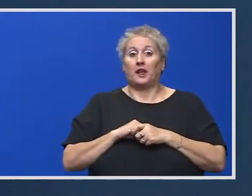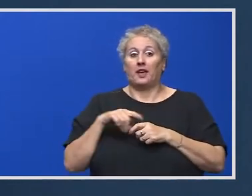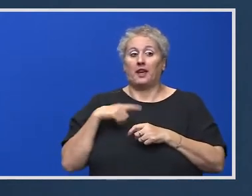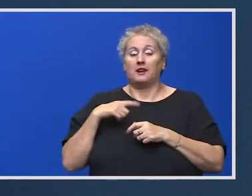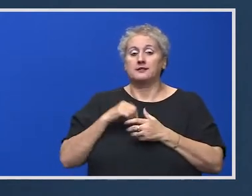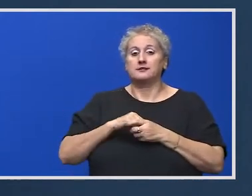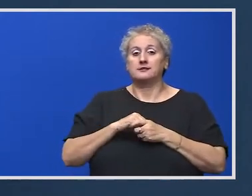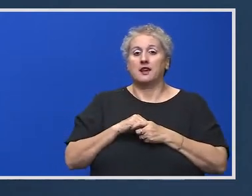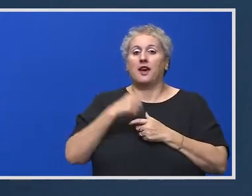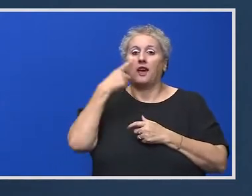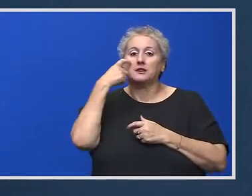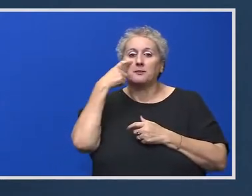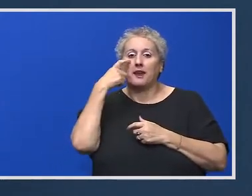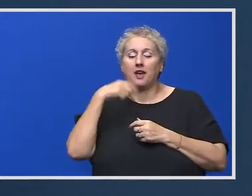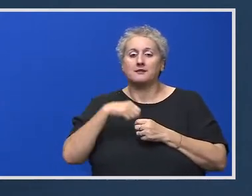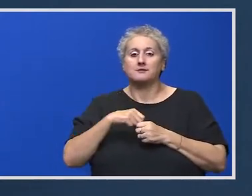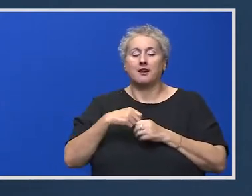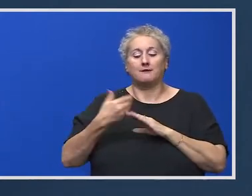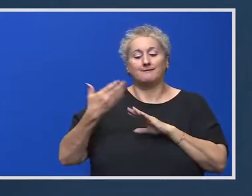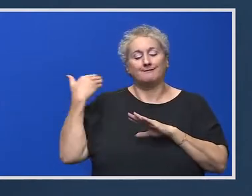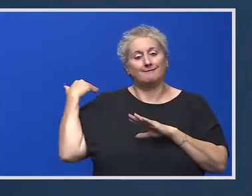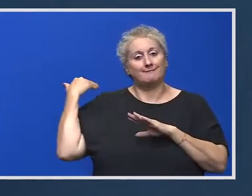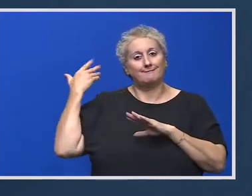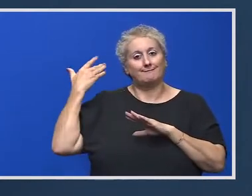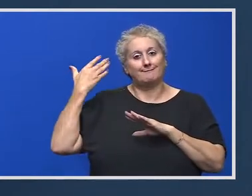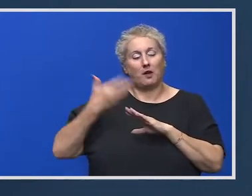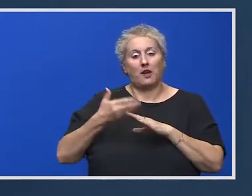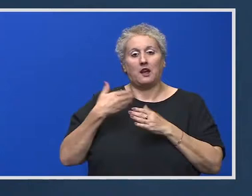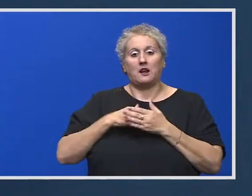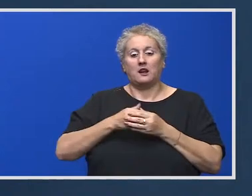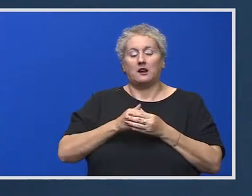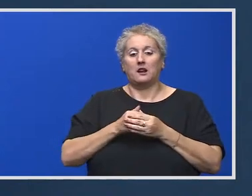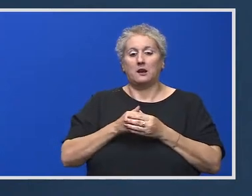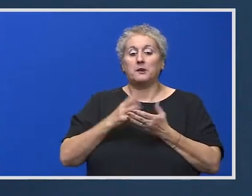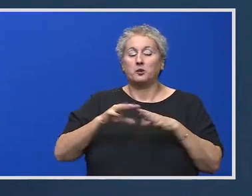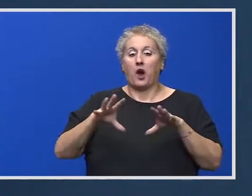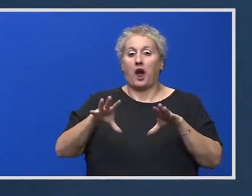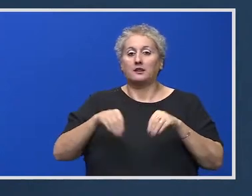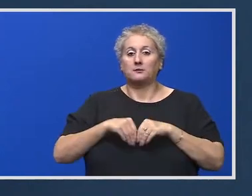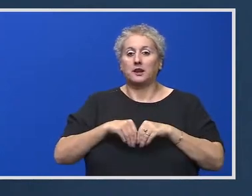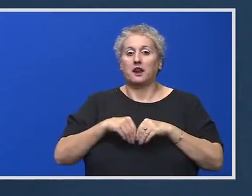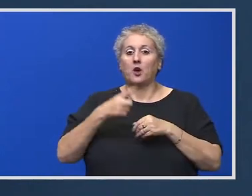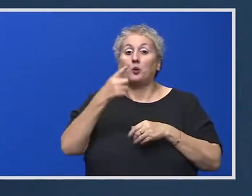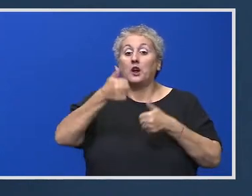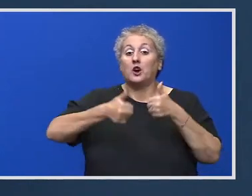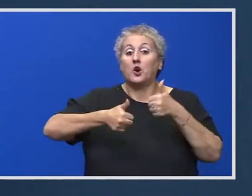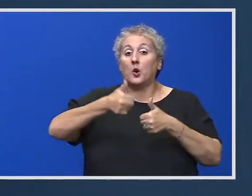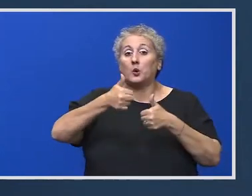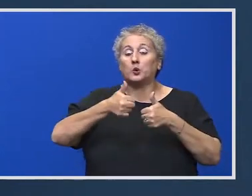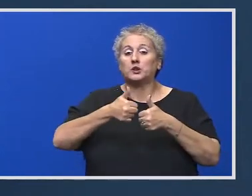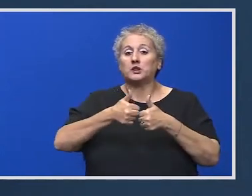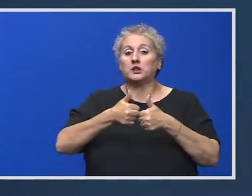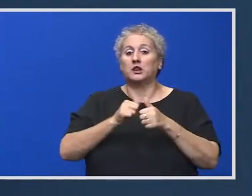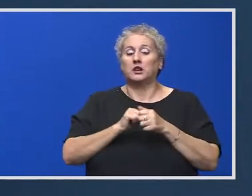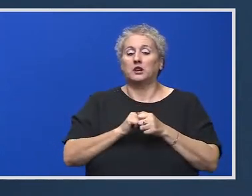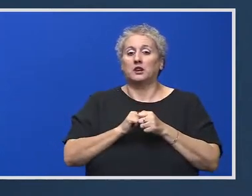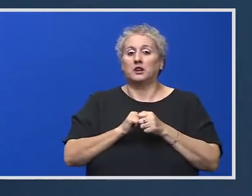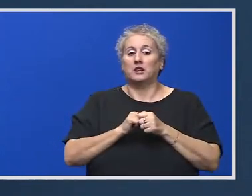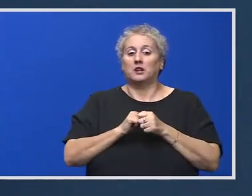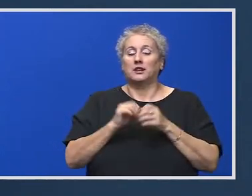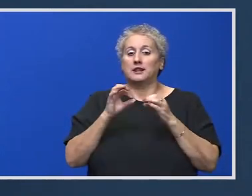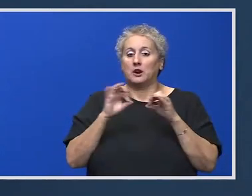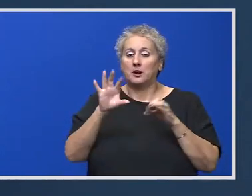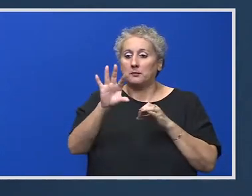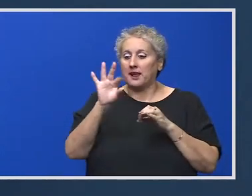Există experiențe care merg pentru admitere, pentru un concurs de preadmitere, o